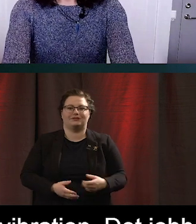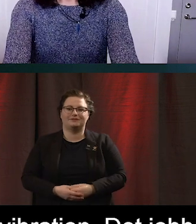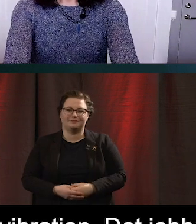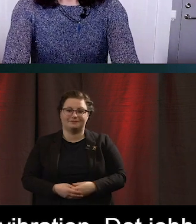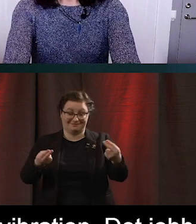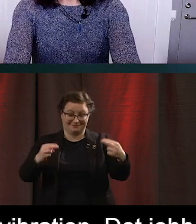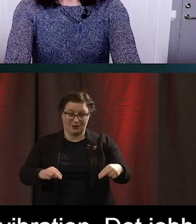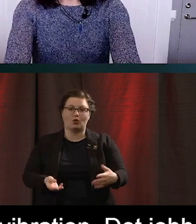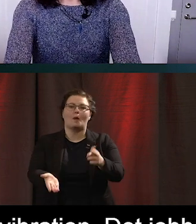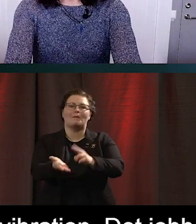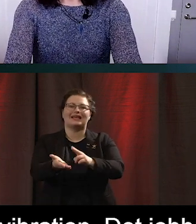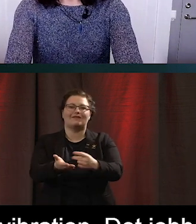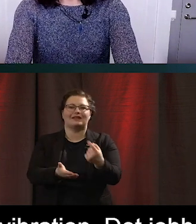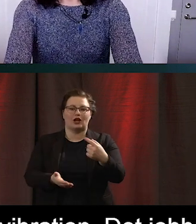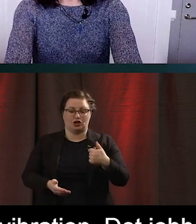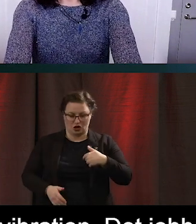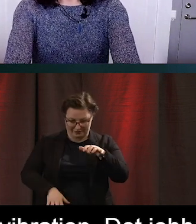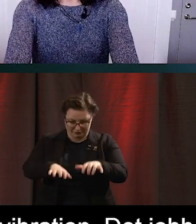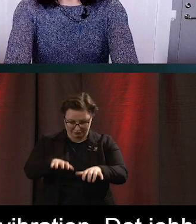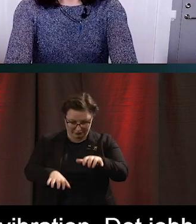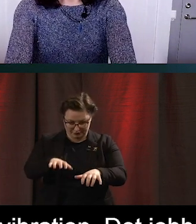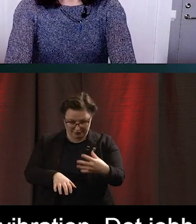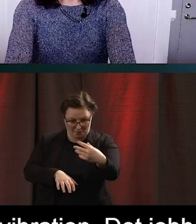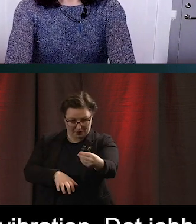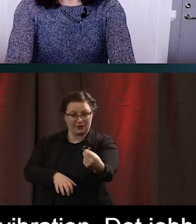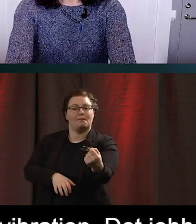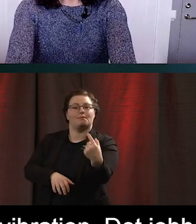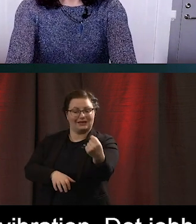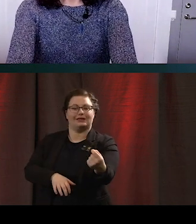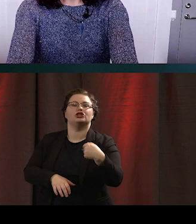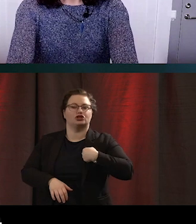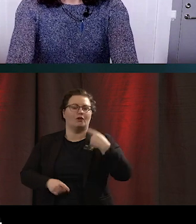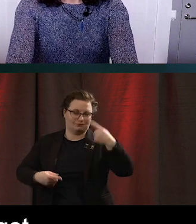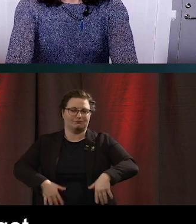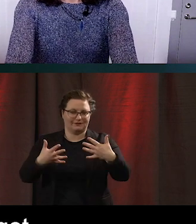en inmatning är gjord. Att vi får veta att yes, det är uppfattat vad du har gett tillbaka till maskinen.